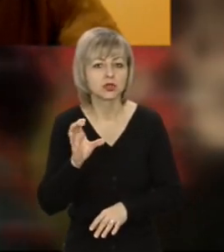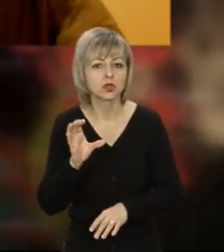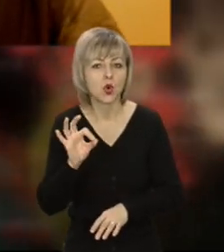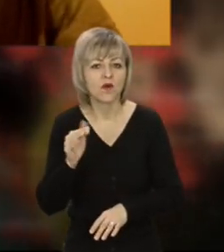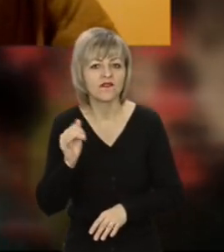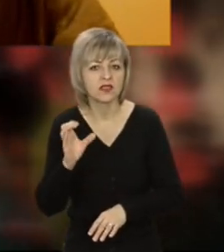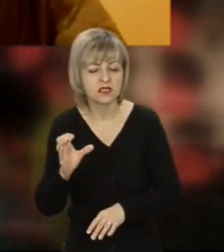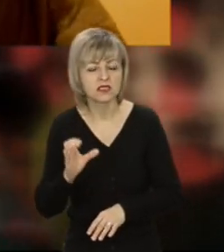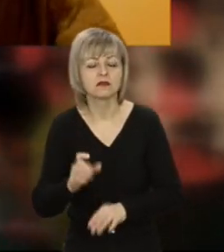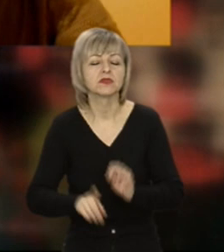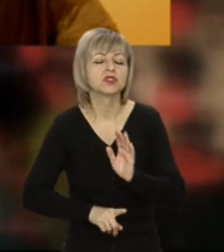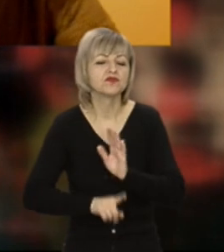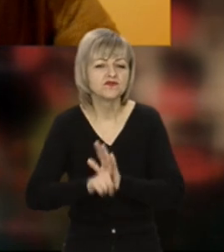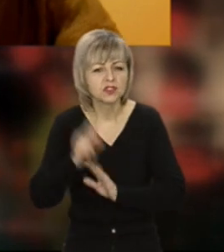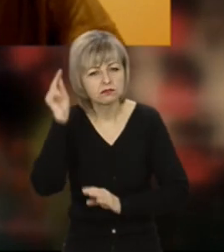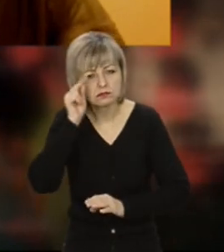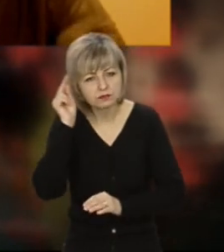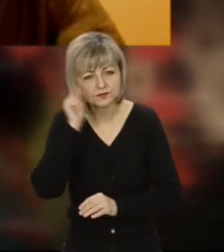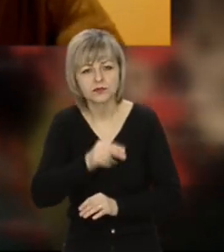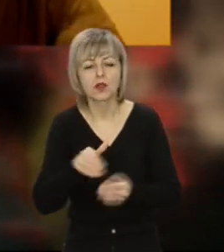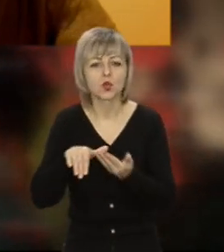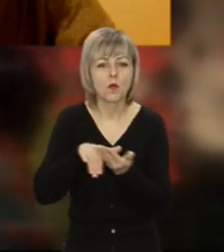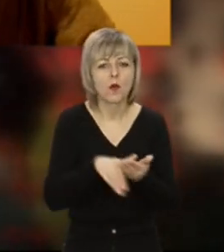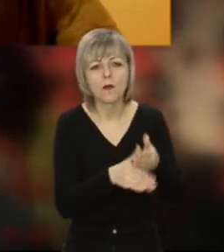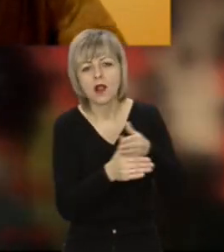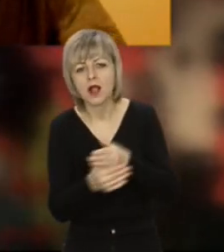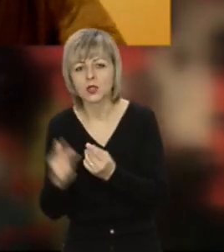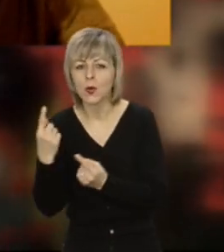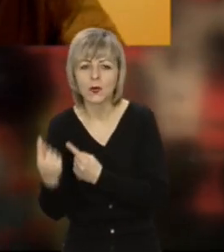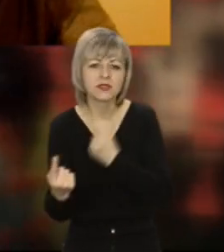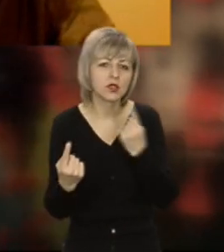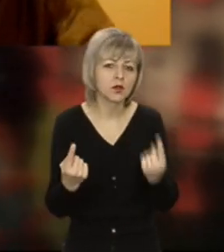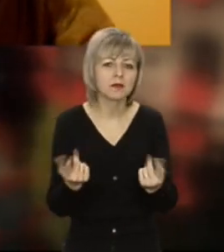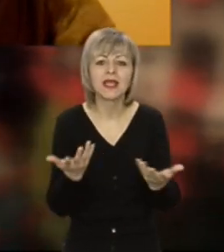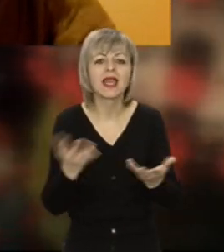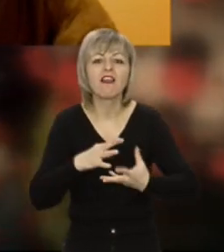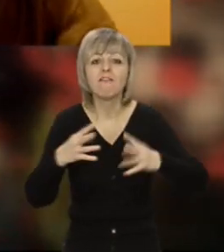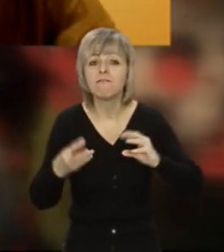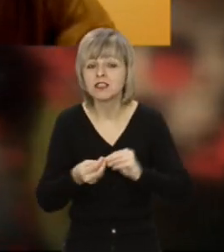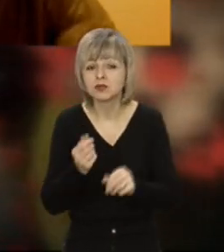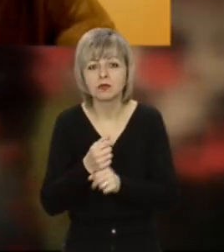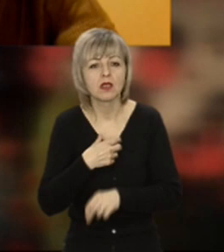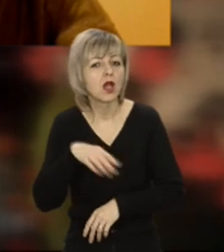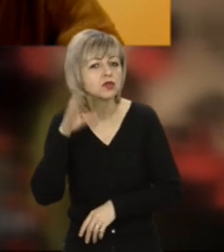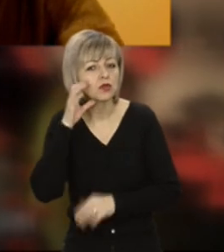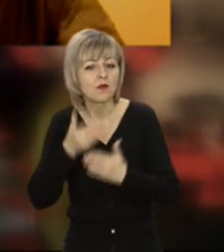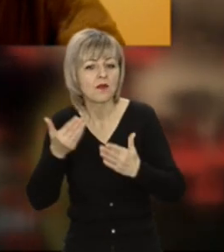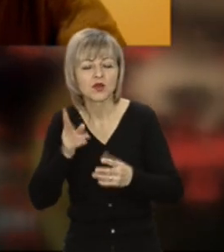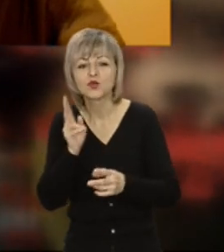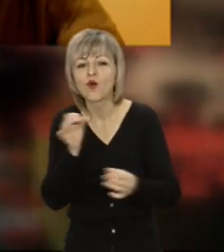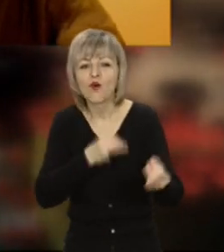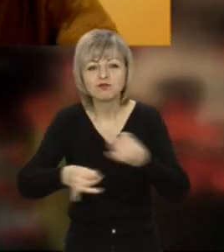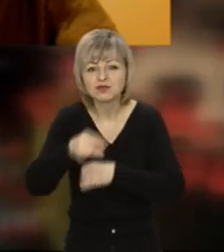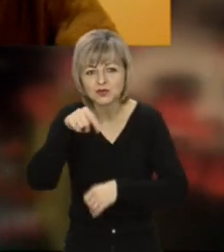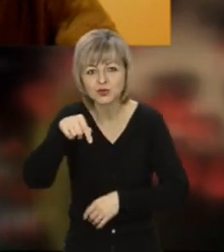початку. Так, вчилися від самого початку, допомагали один одному. Які висновки? Я слухав попередніх розмовців,